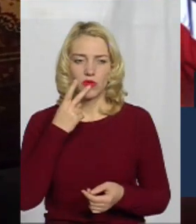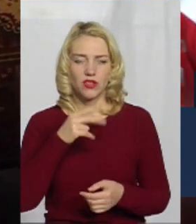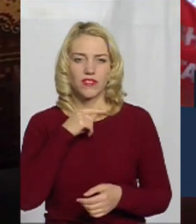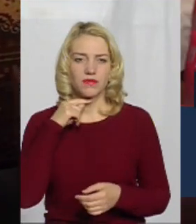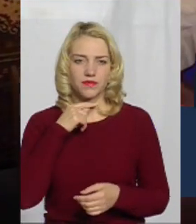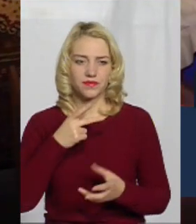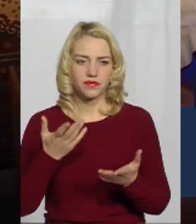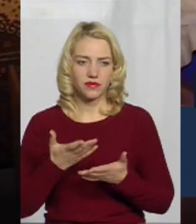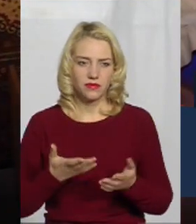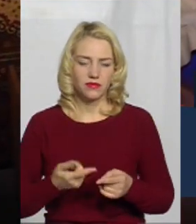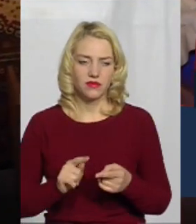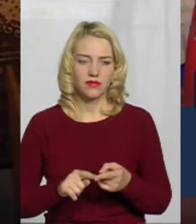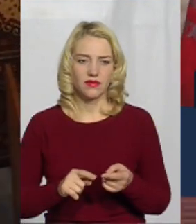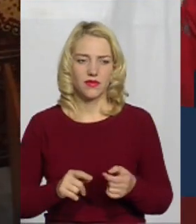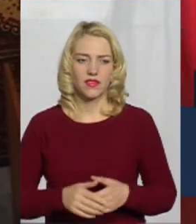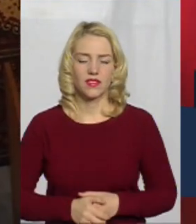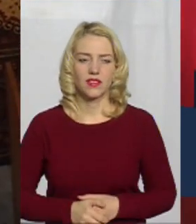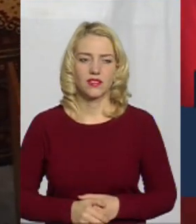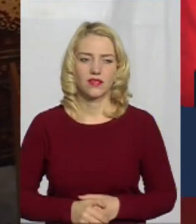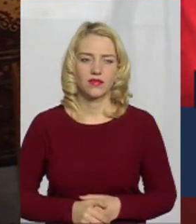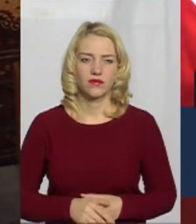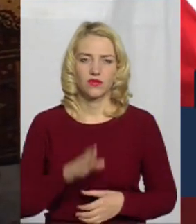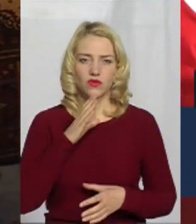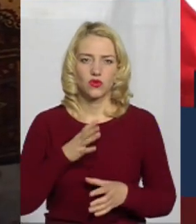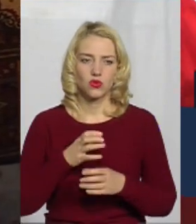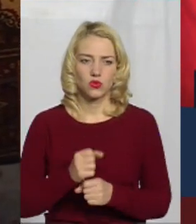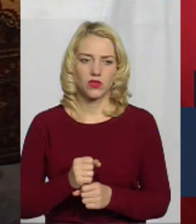в нас рух підхудлими.